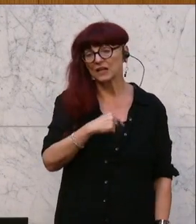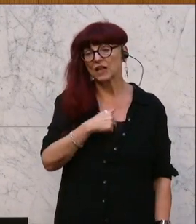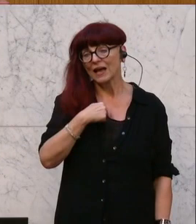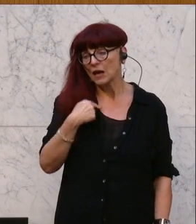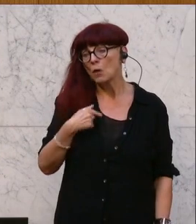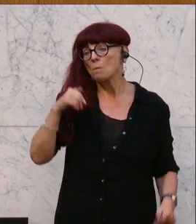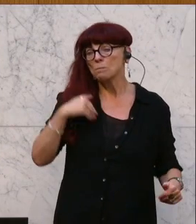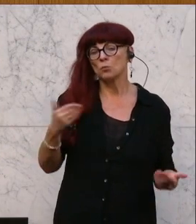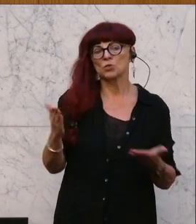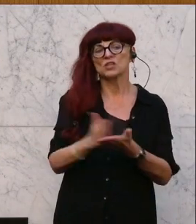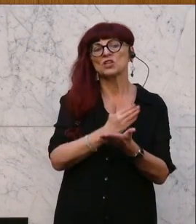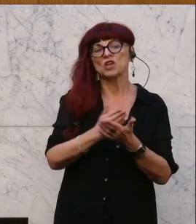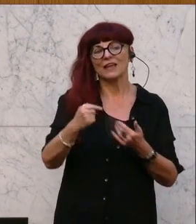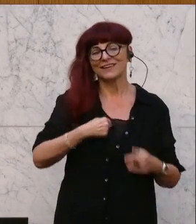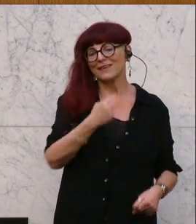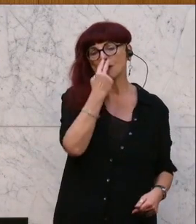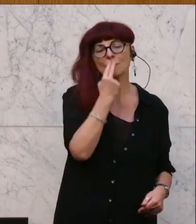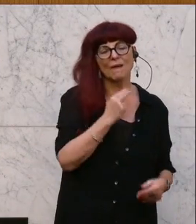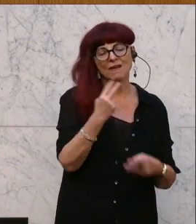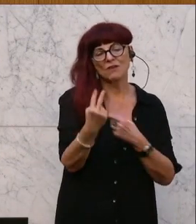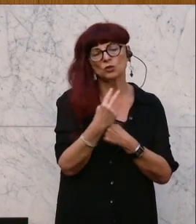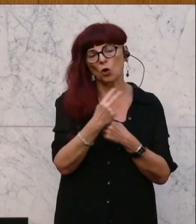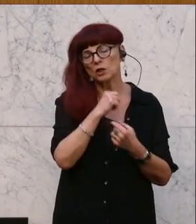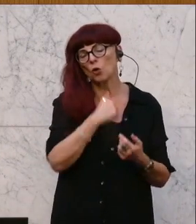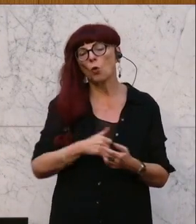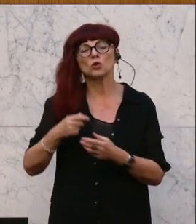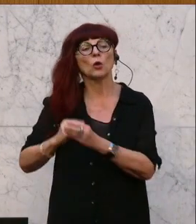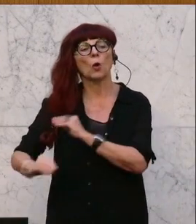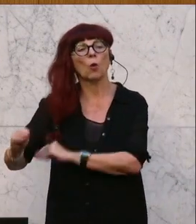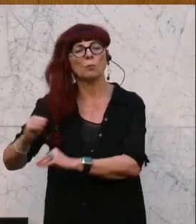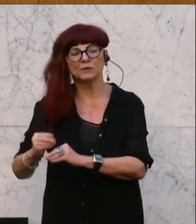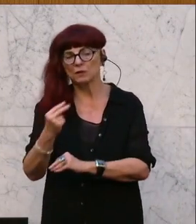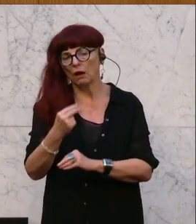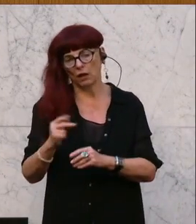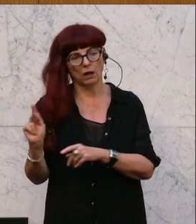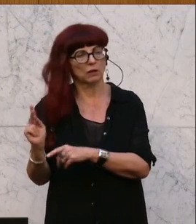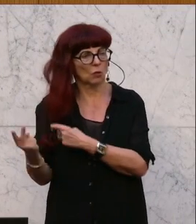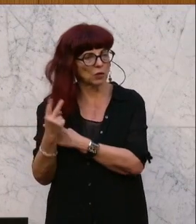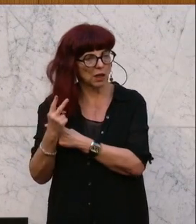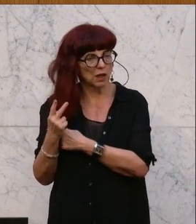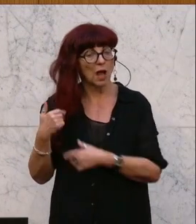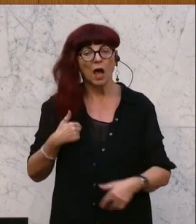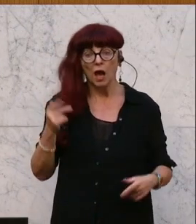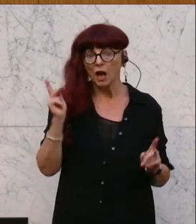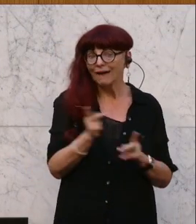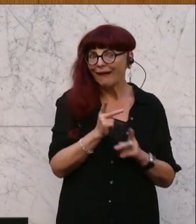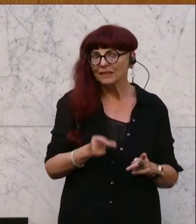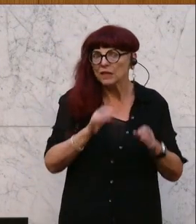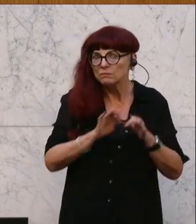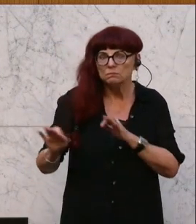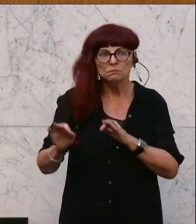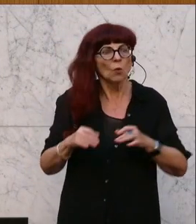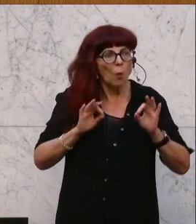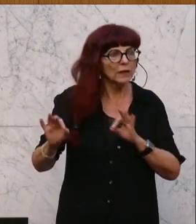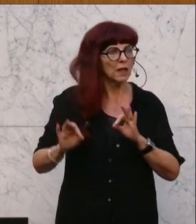oder ein naiver Idiot. Dass man einfach nur redlich sein kann, das kommt einem überhaupt nicht mehr in den Sinn anscheinend bei den Grünen.